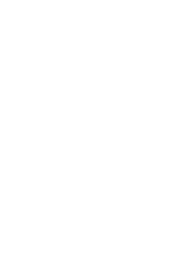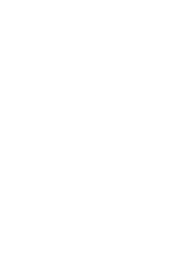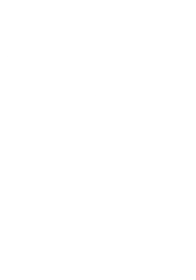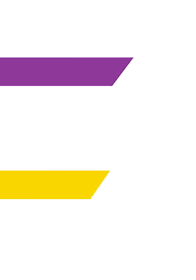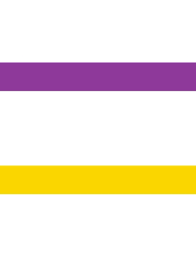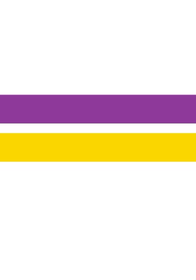Дякую! Дякую!